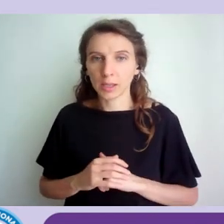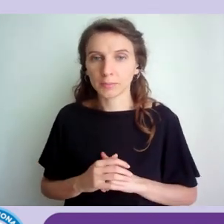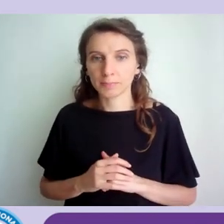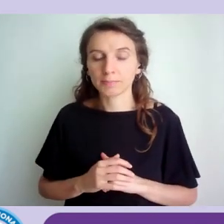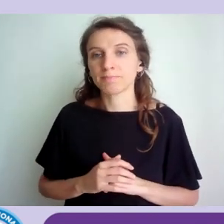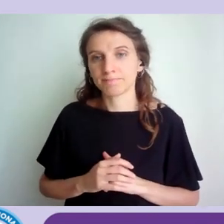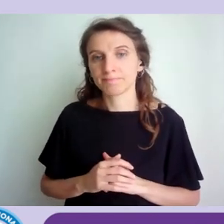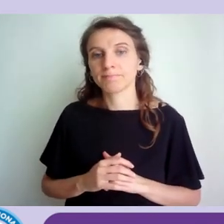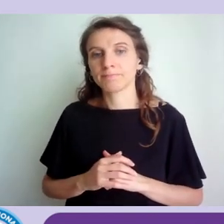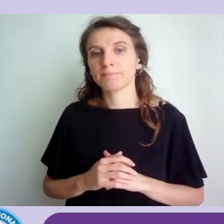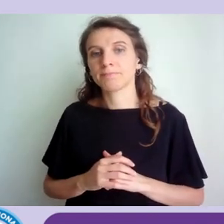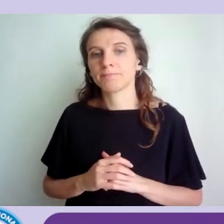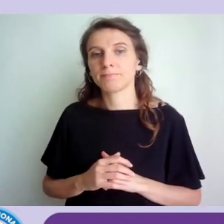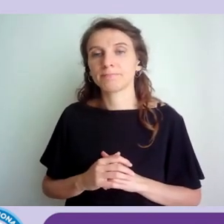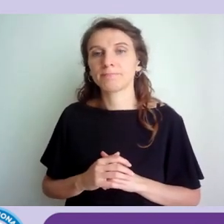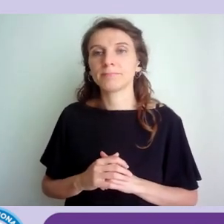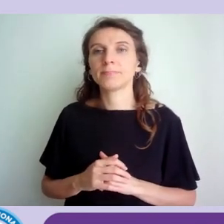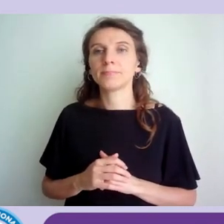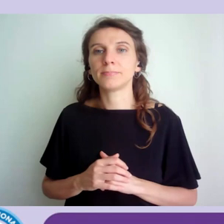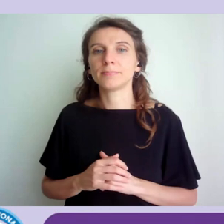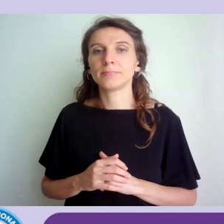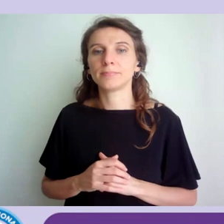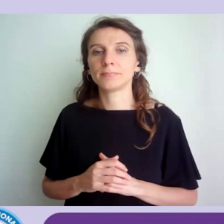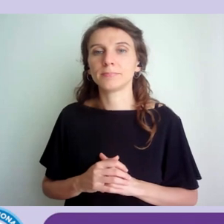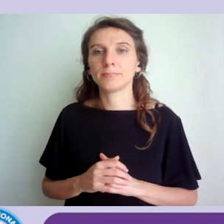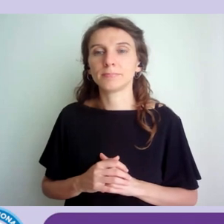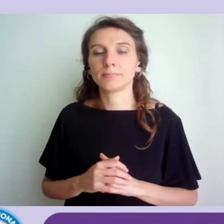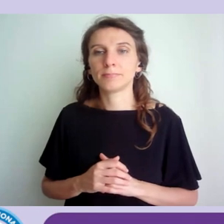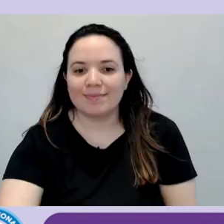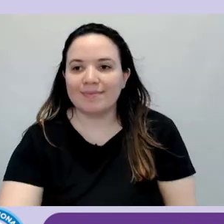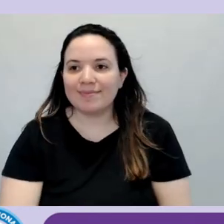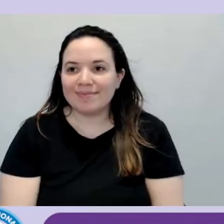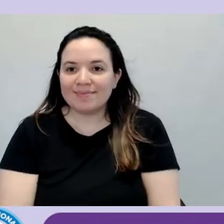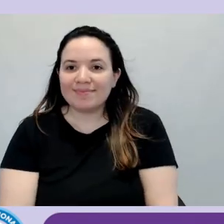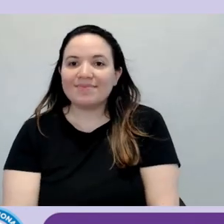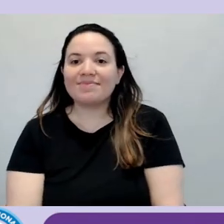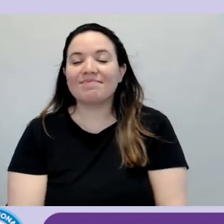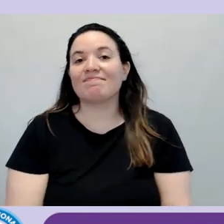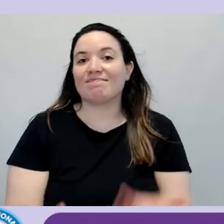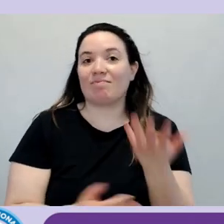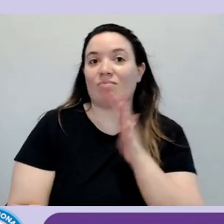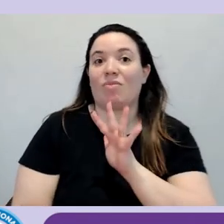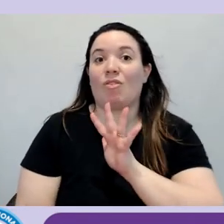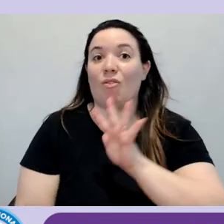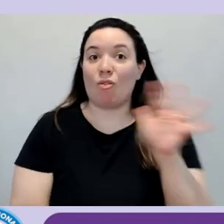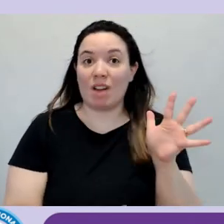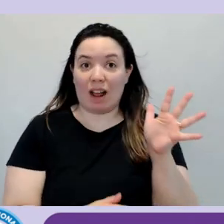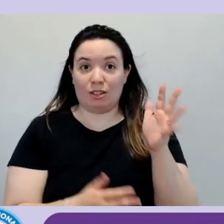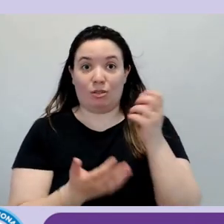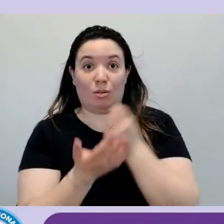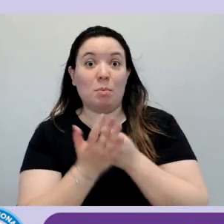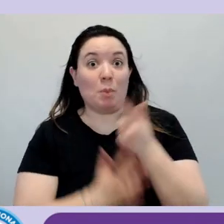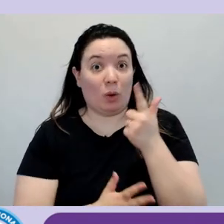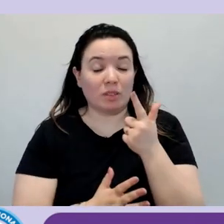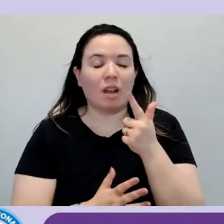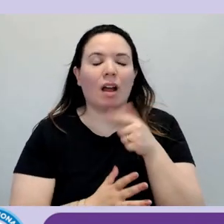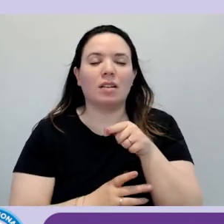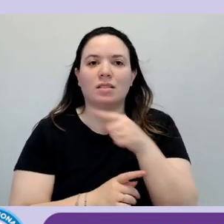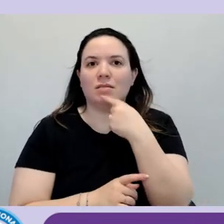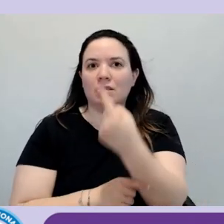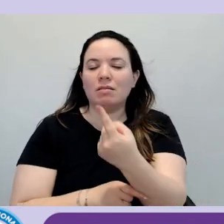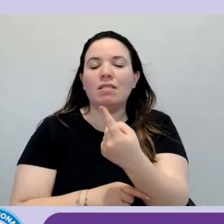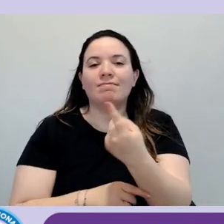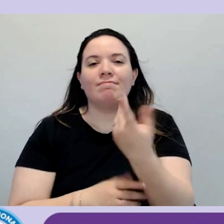per questo e altro aspetto comunque eh in questi ultimi anni eh soprattutto